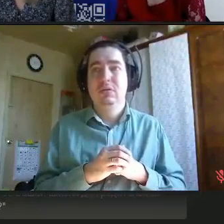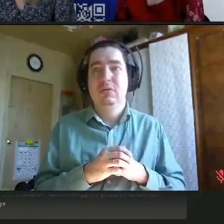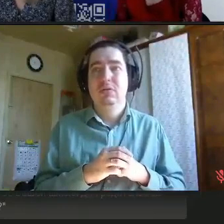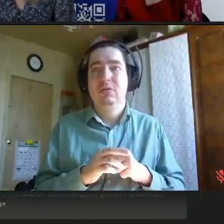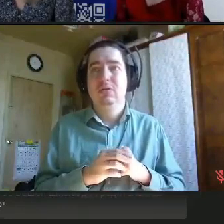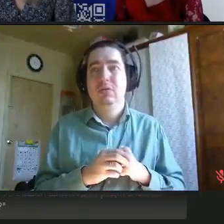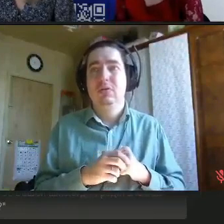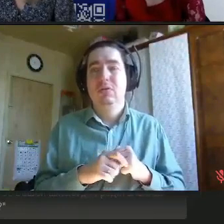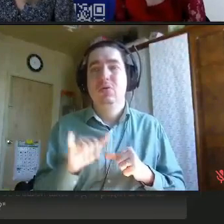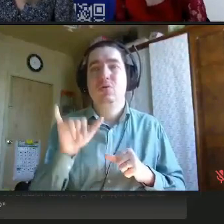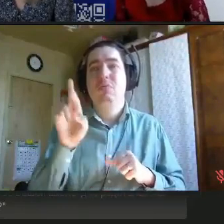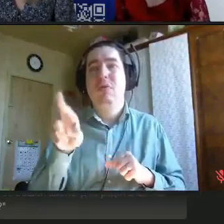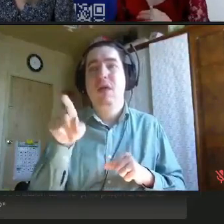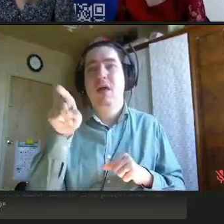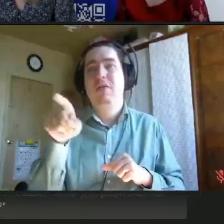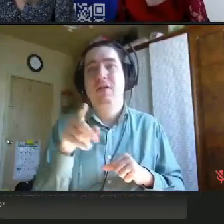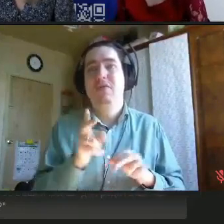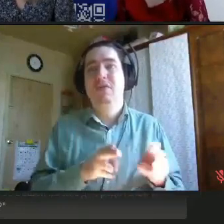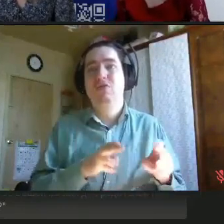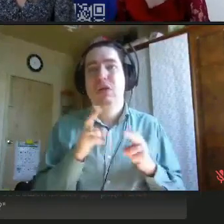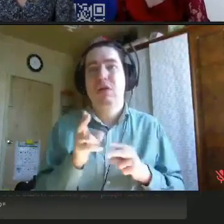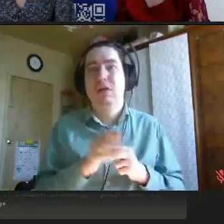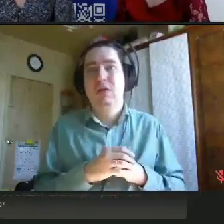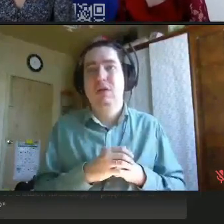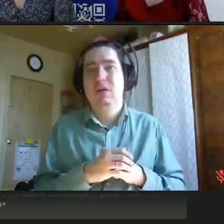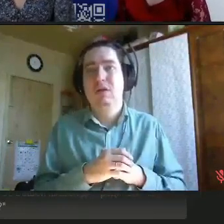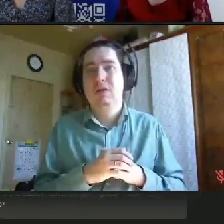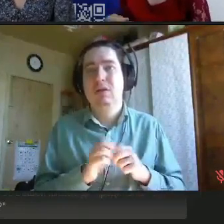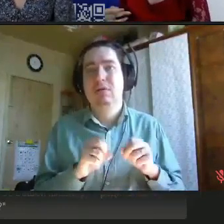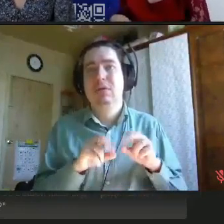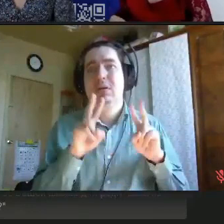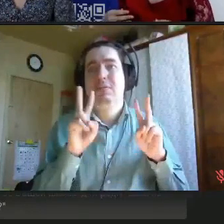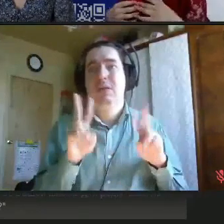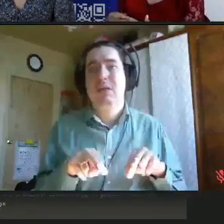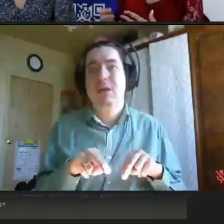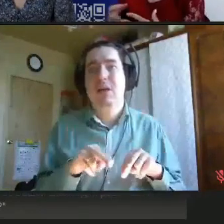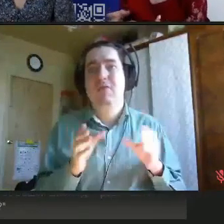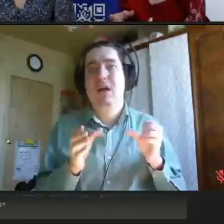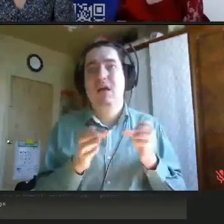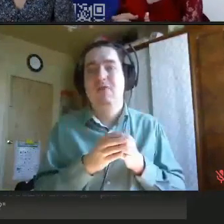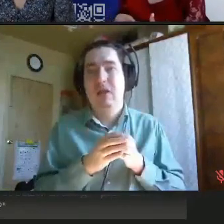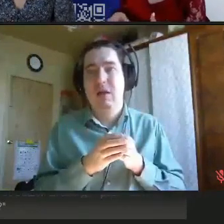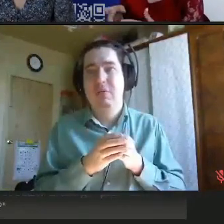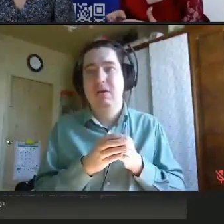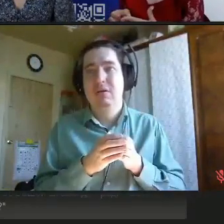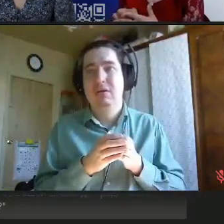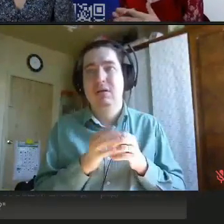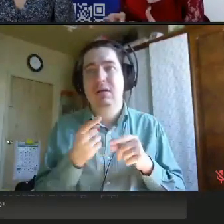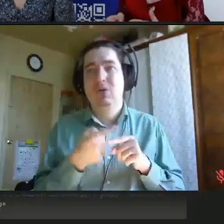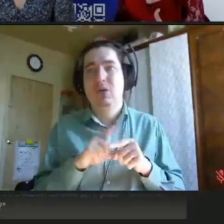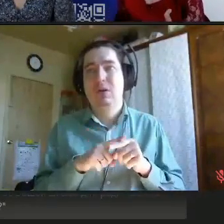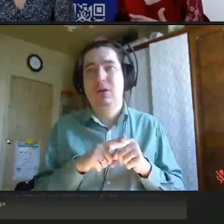меня вопрос, а выезжают специалисты командной, командой, то есть это